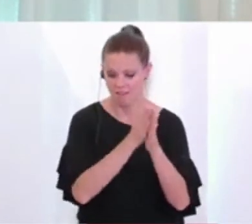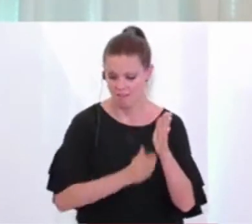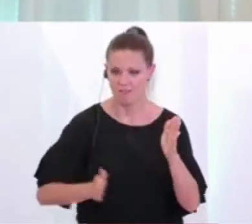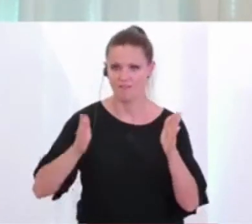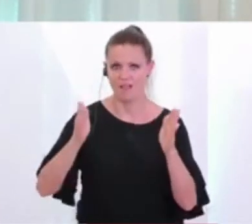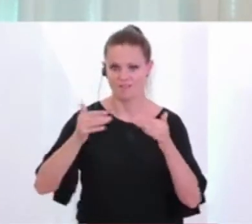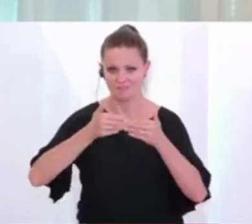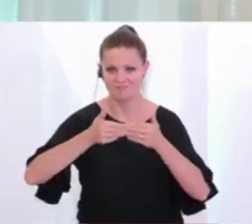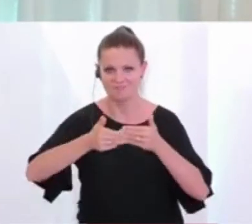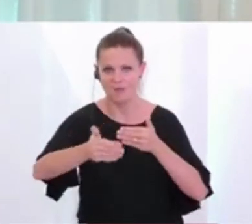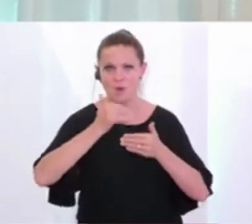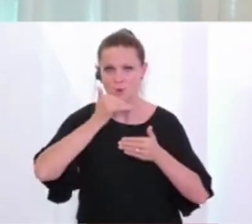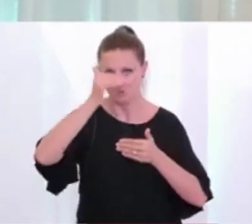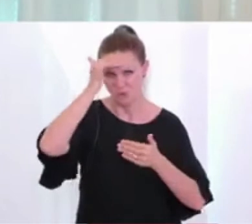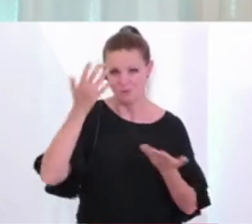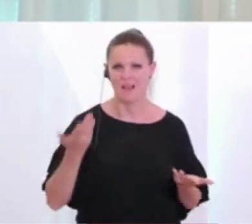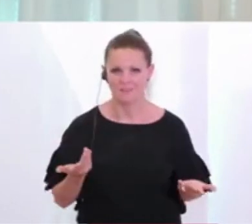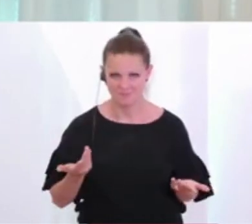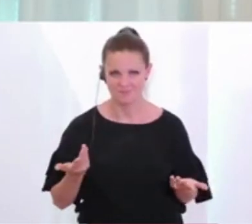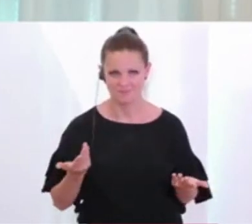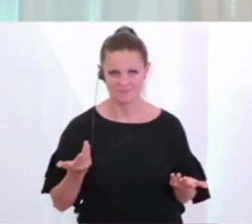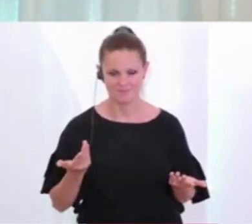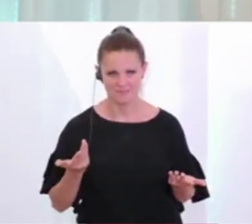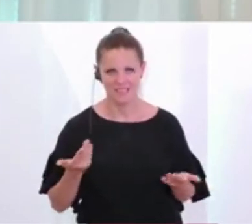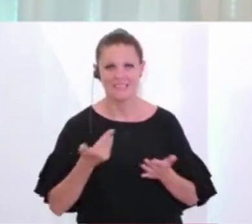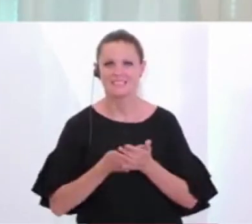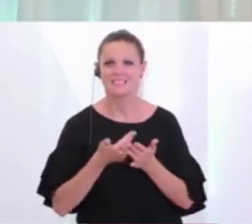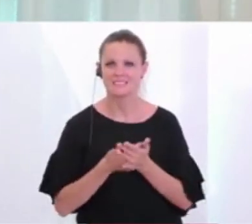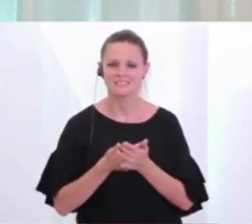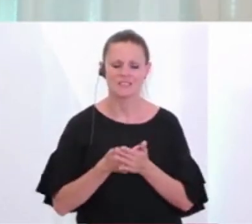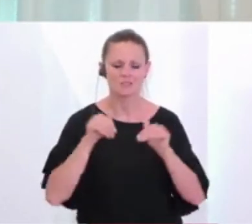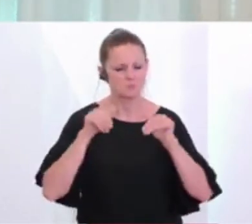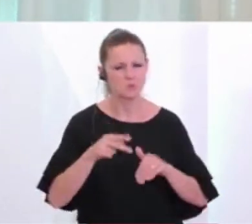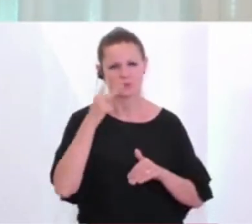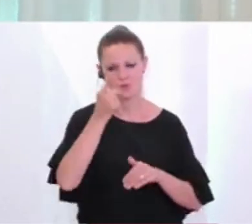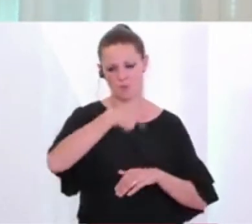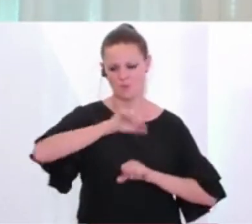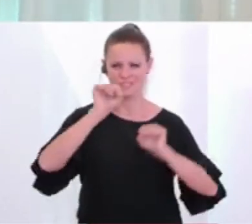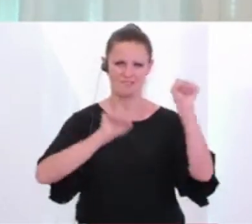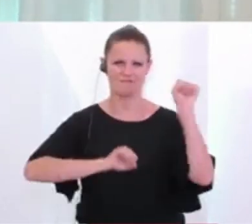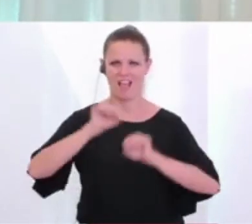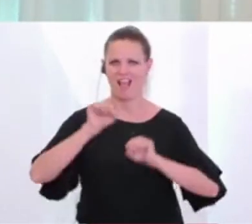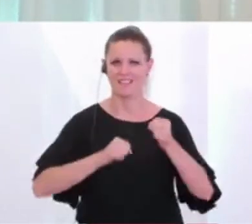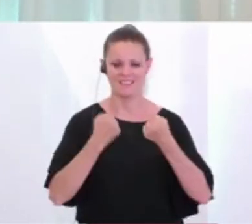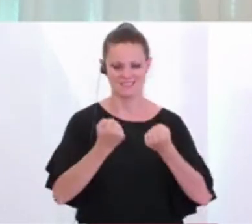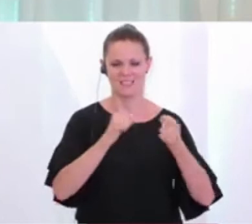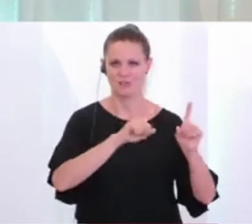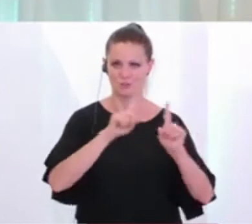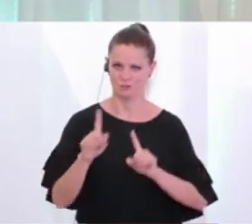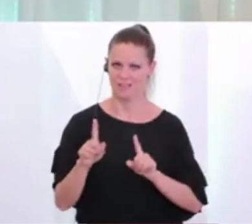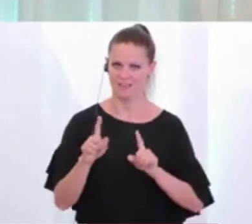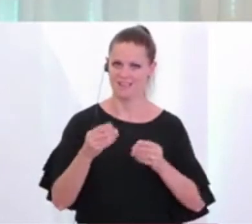Sommer hindurch und schauen wir, dass wir mit unserem Verhalten absichern, dass das